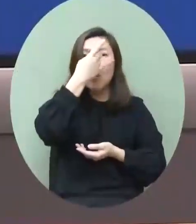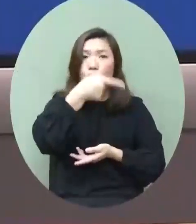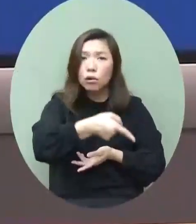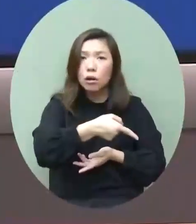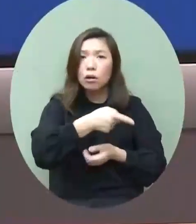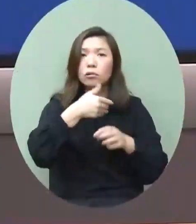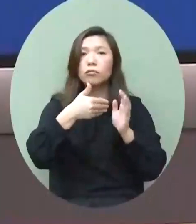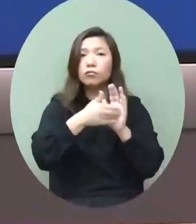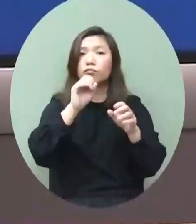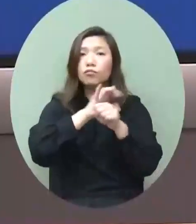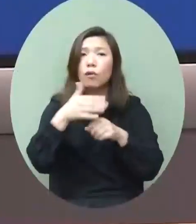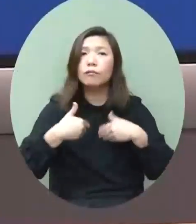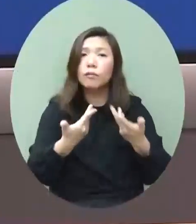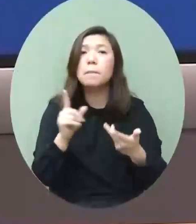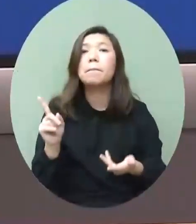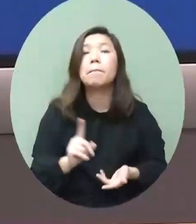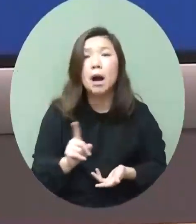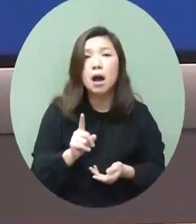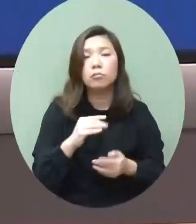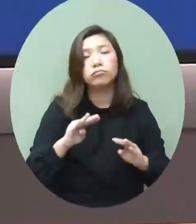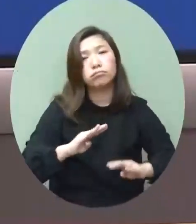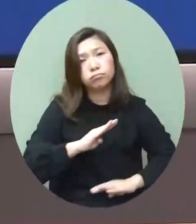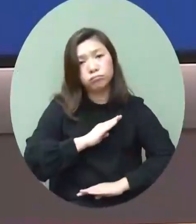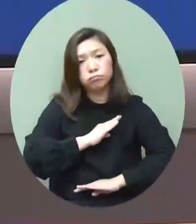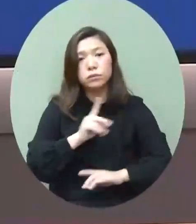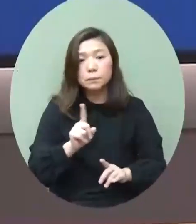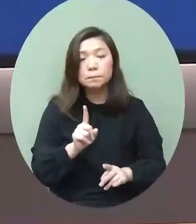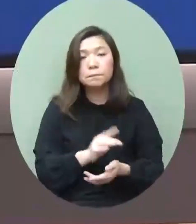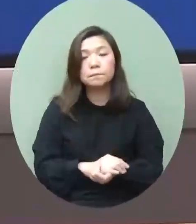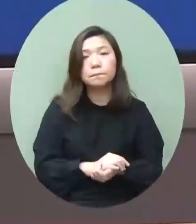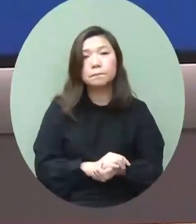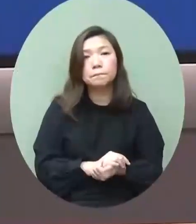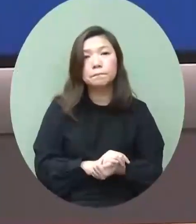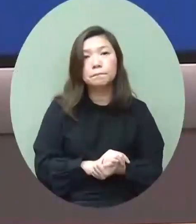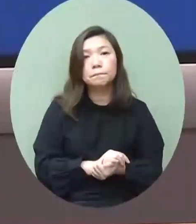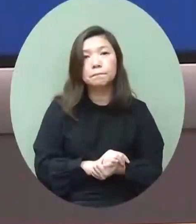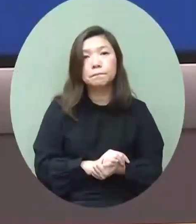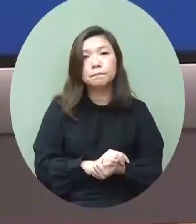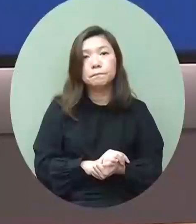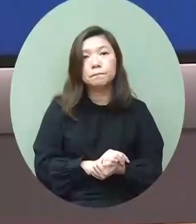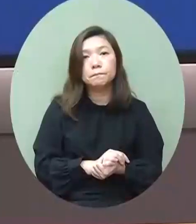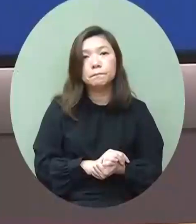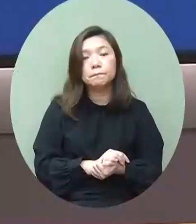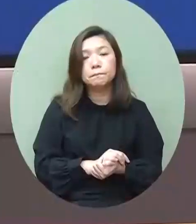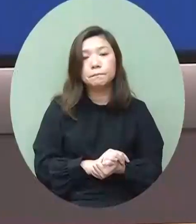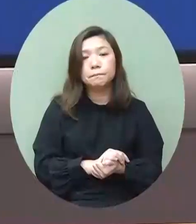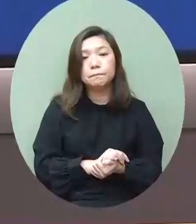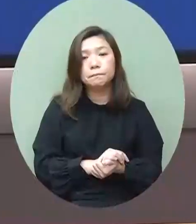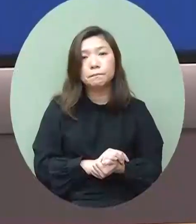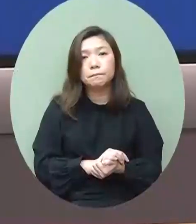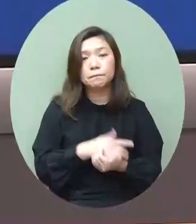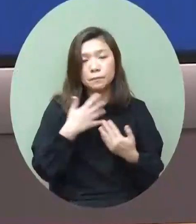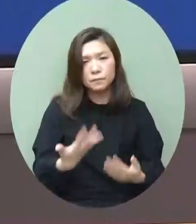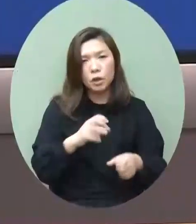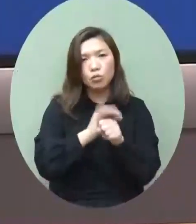抗疫工作發揮的角色第二就是在這一波疫情